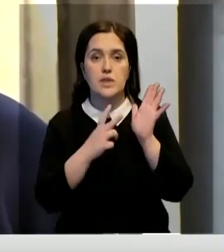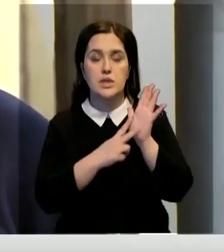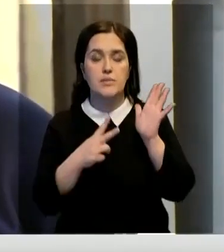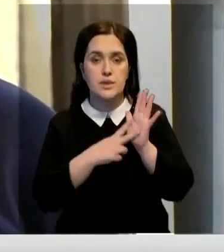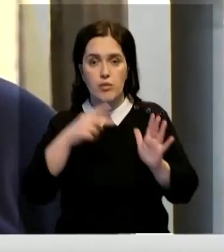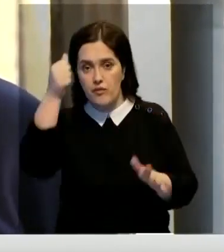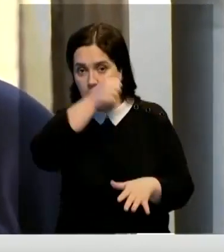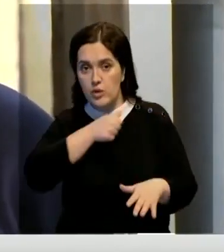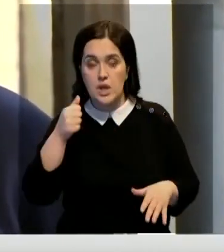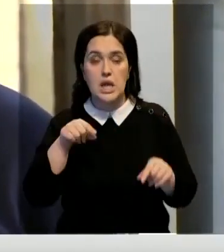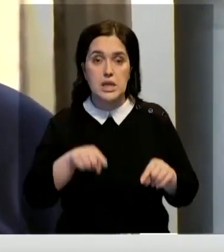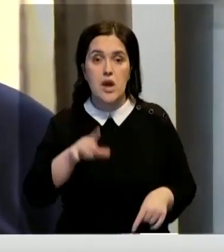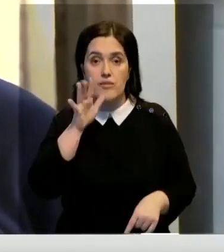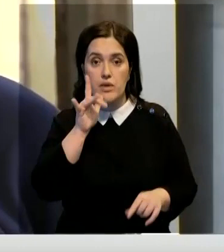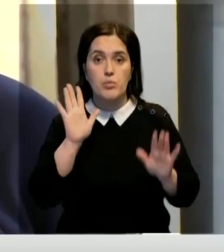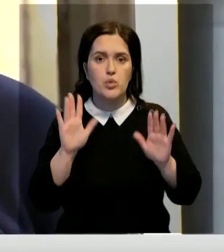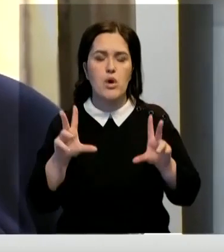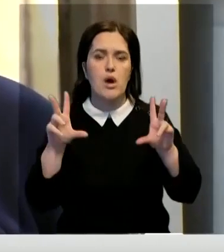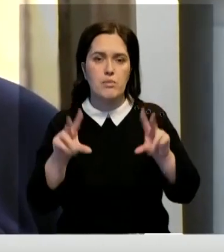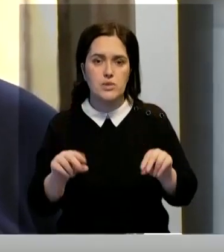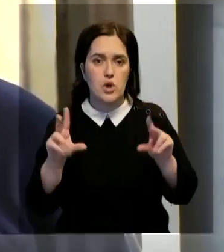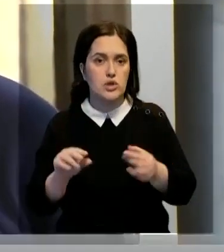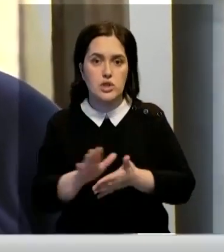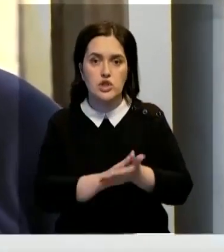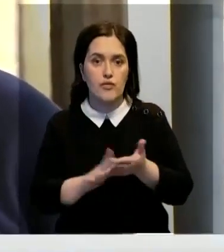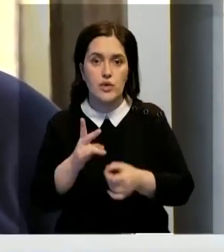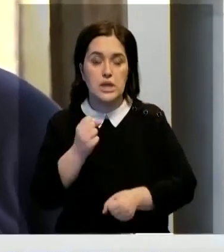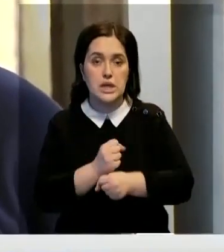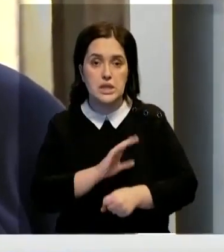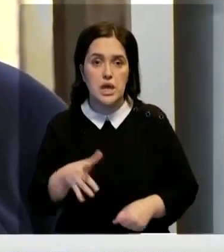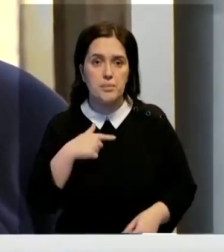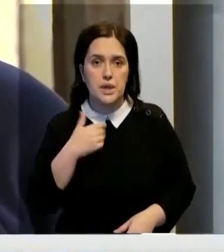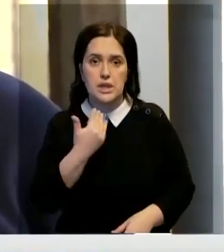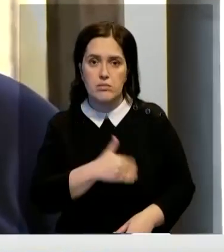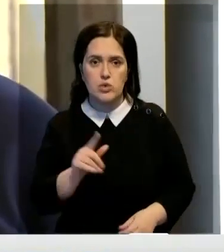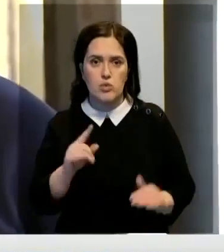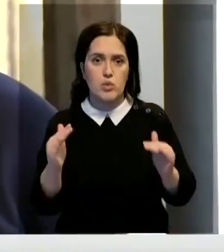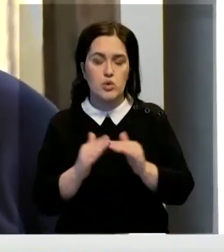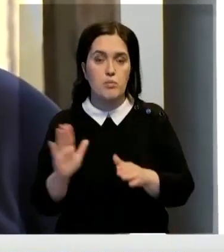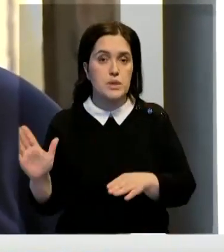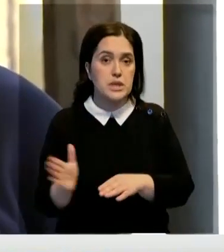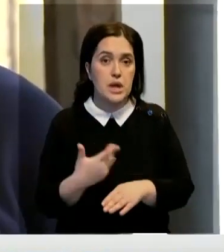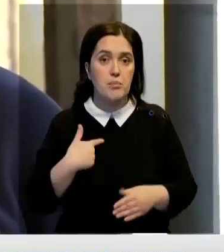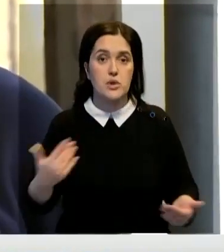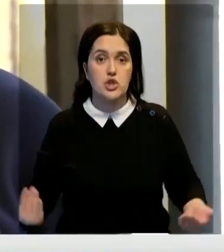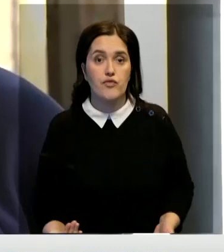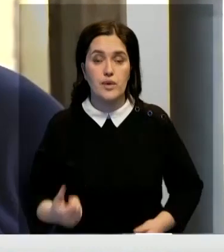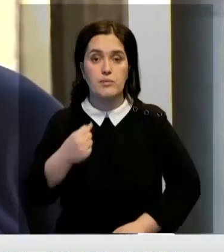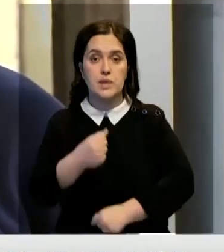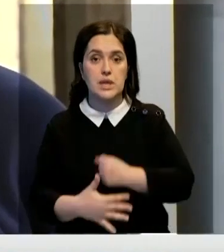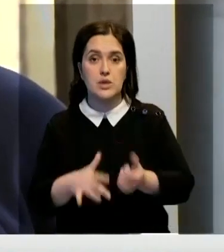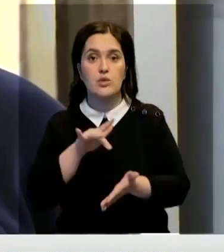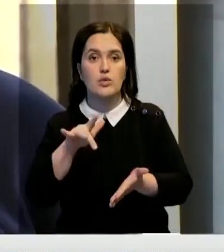года. И с этого времени только обещают, но ничего не делают. Мы не хотим, чтобы дом снесли. Мы живем в центре города, в